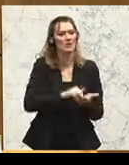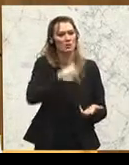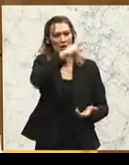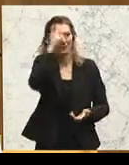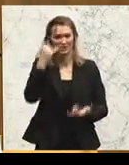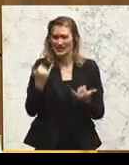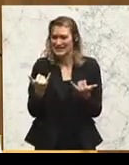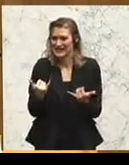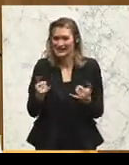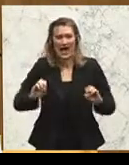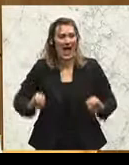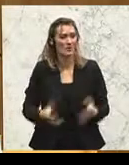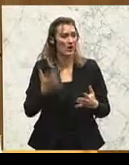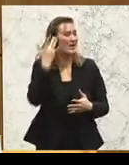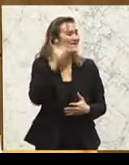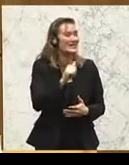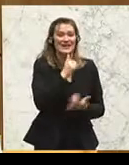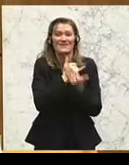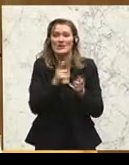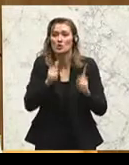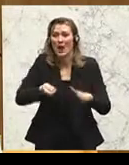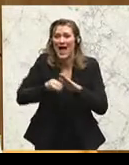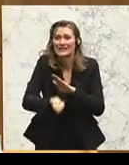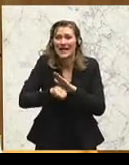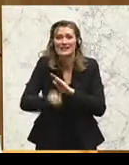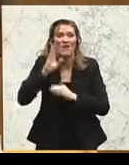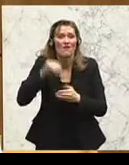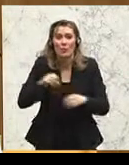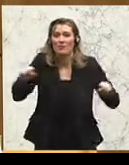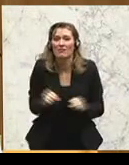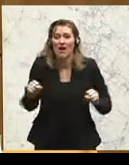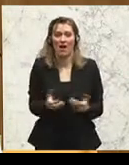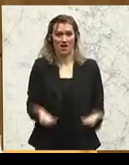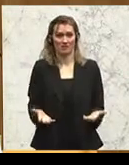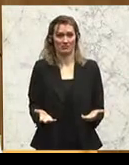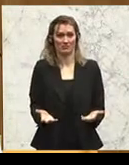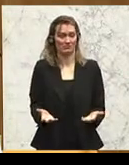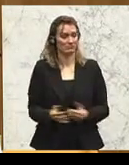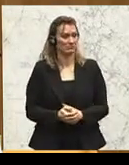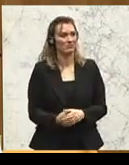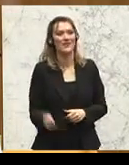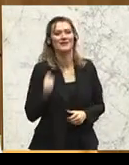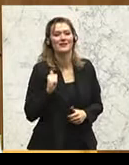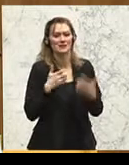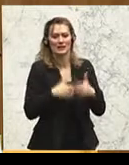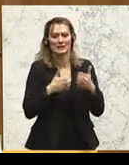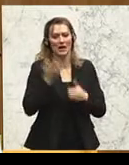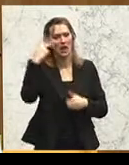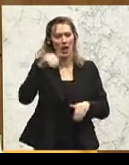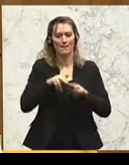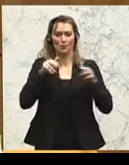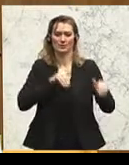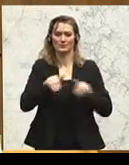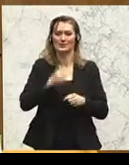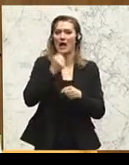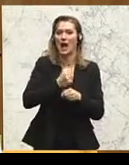Stunde nicht wissen, wie sie ihre Wohnungen heizen sollten. Gestern präsentiert der Herr Bundesminister für Arbeit und